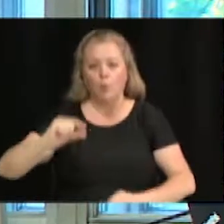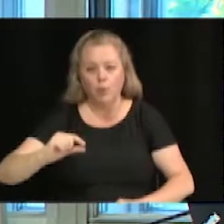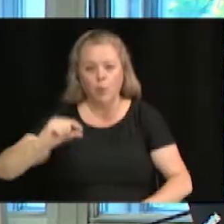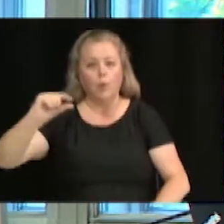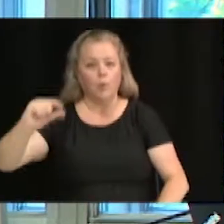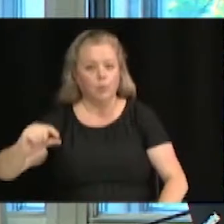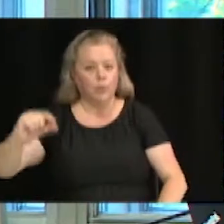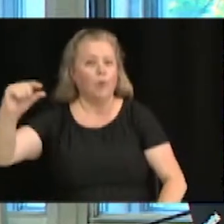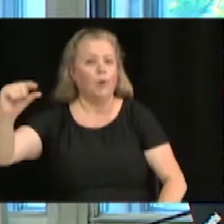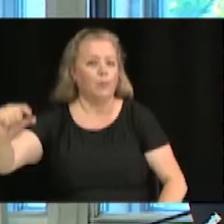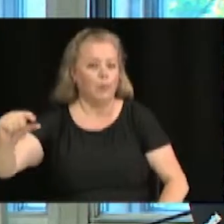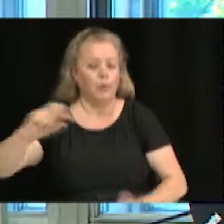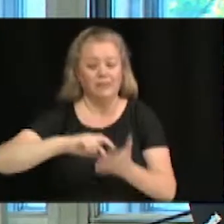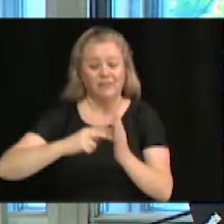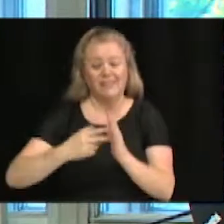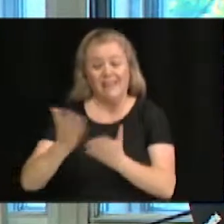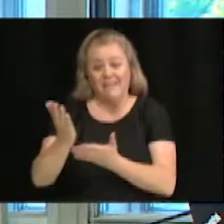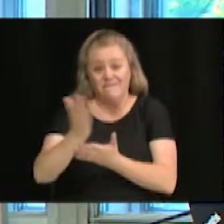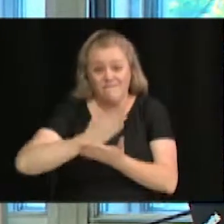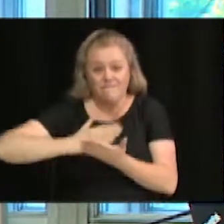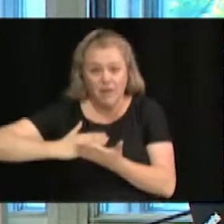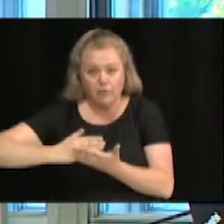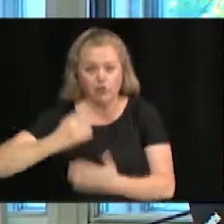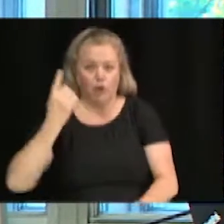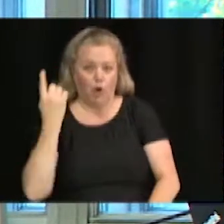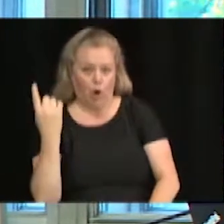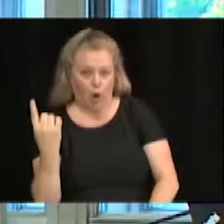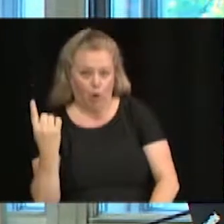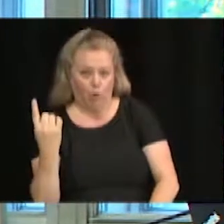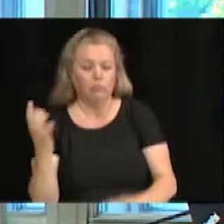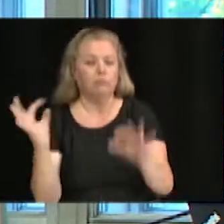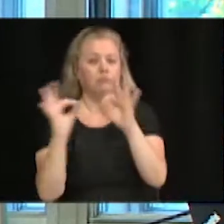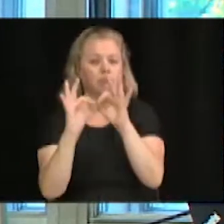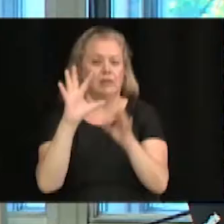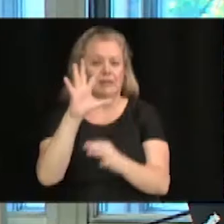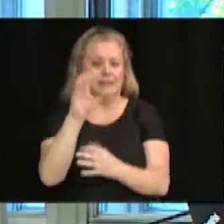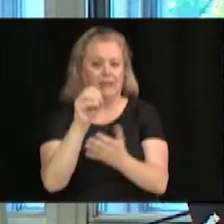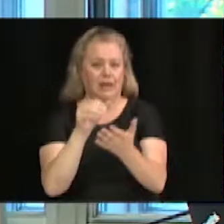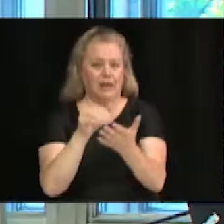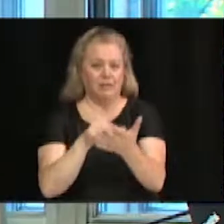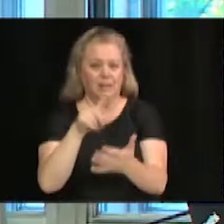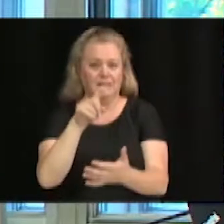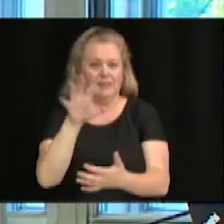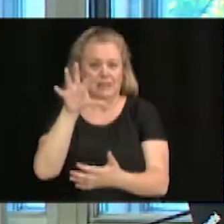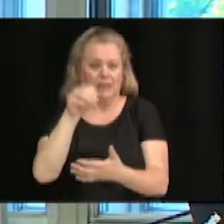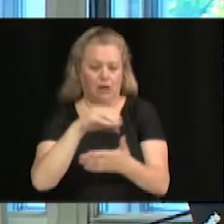la phase 1 pour une étude hydraulique au montant de 50 150 $.